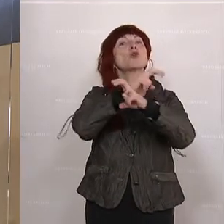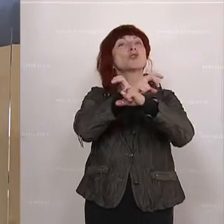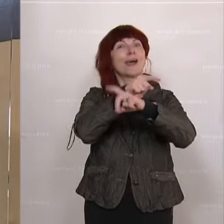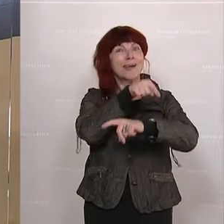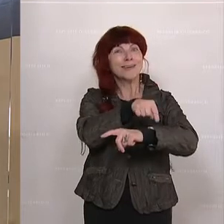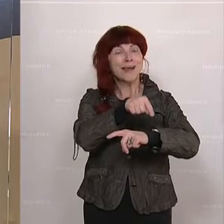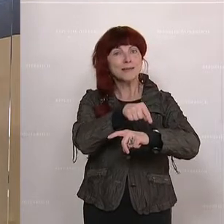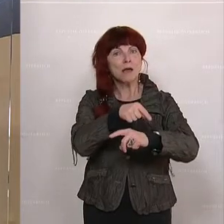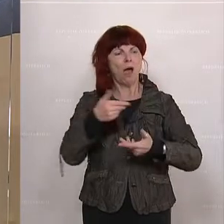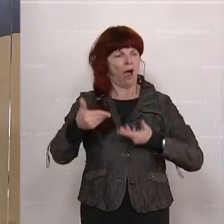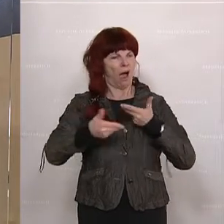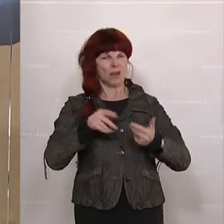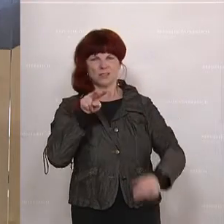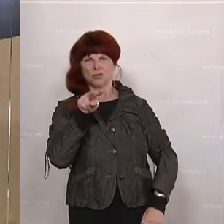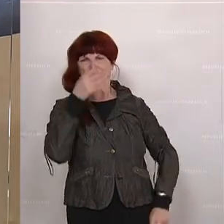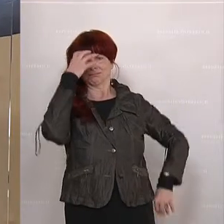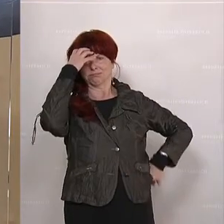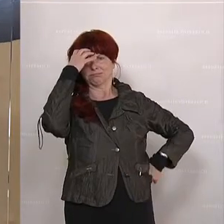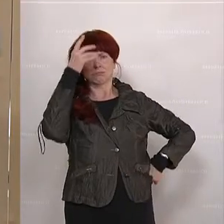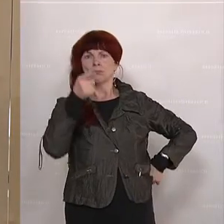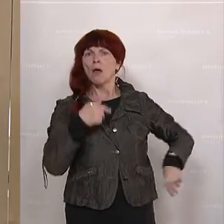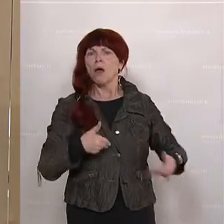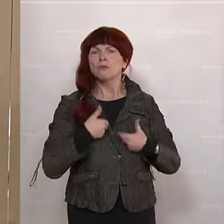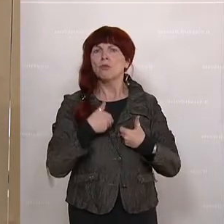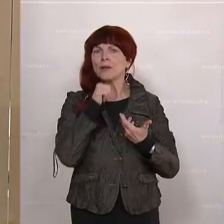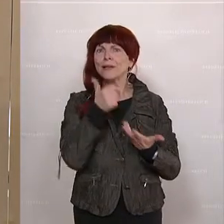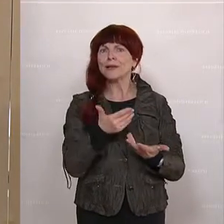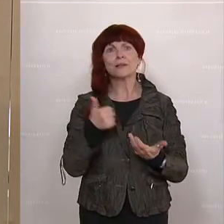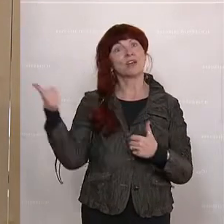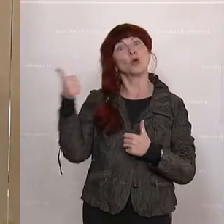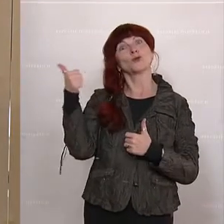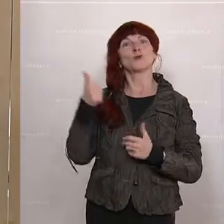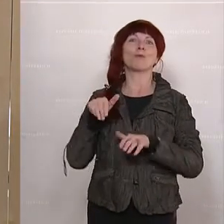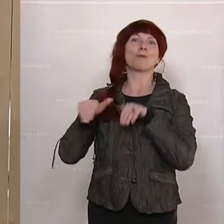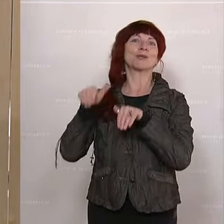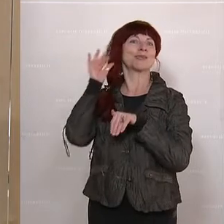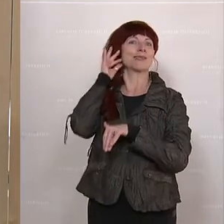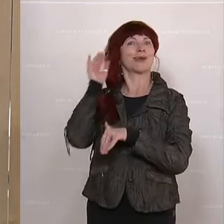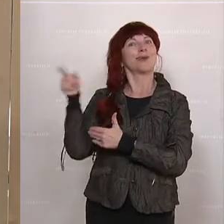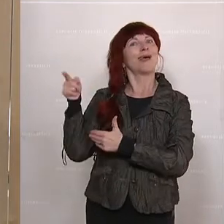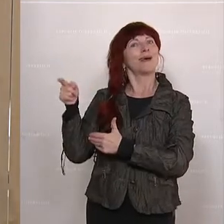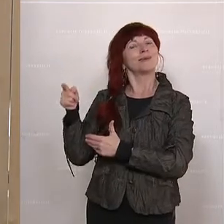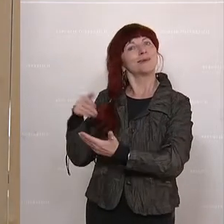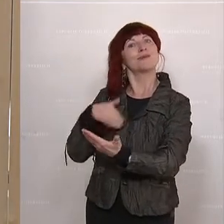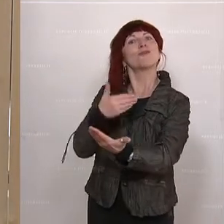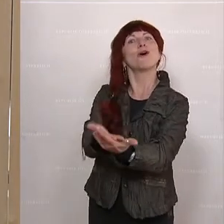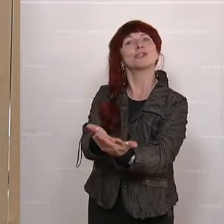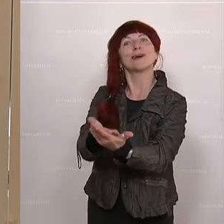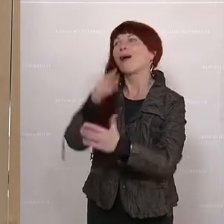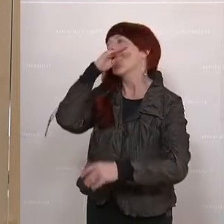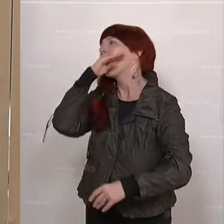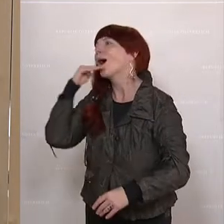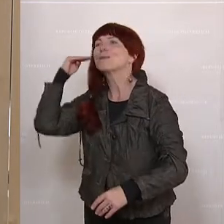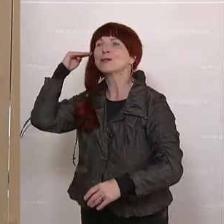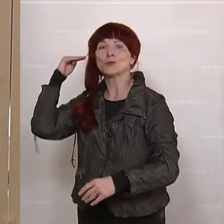sich dann der Handel? Die werden sich nicht freuen, wenn die Superministerin hier mit solchen Modellen Amazon und Co.